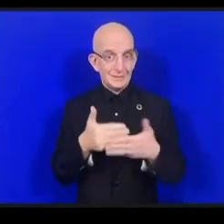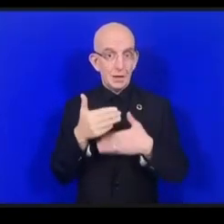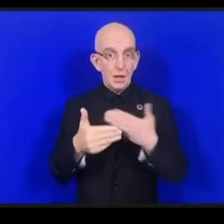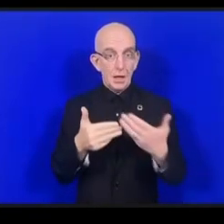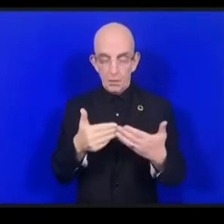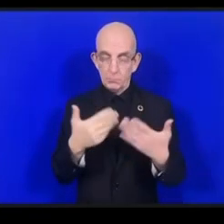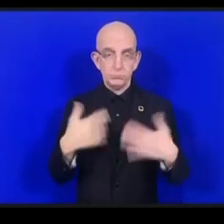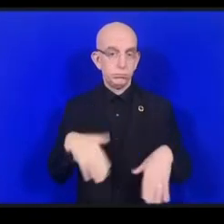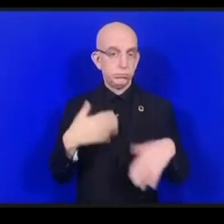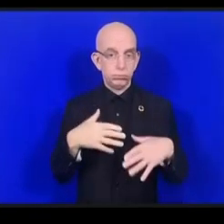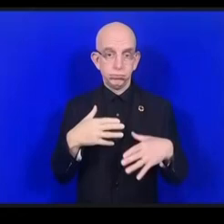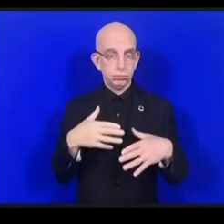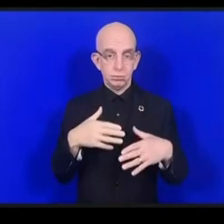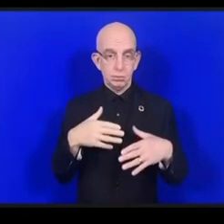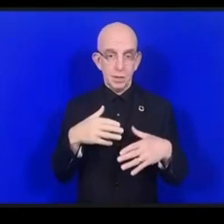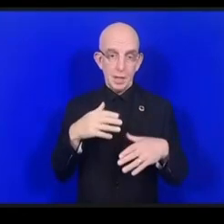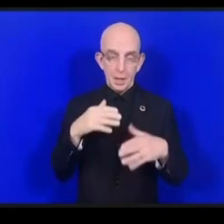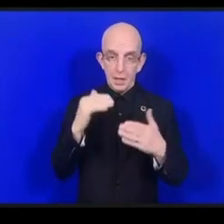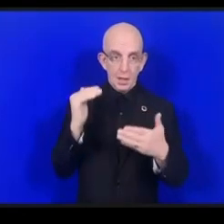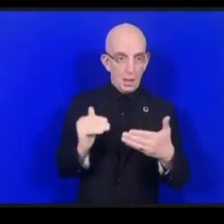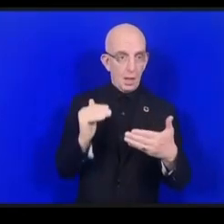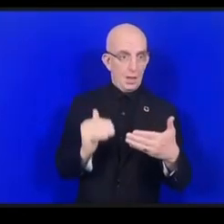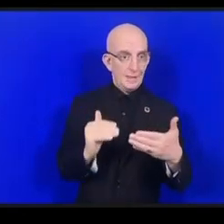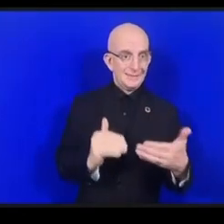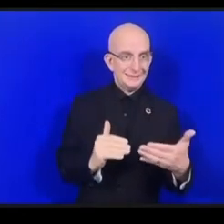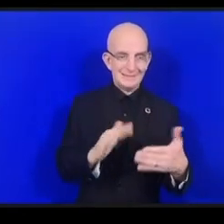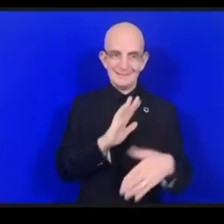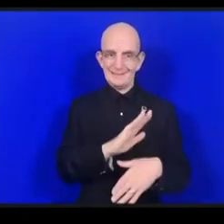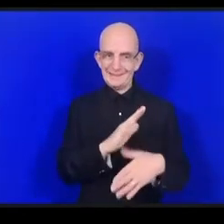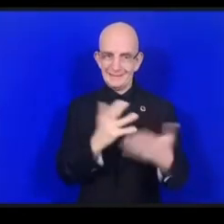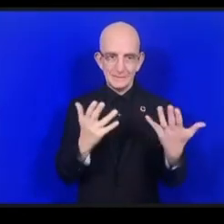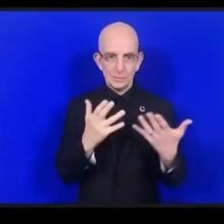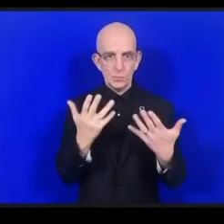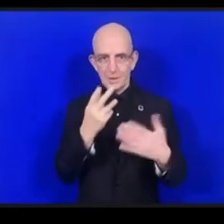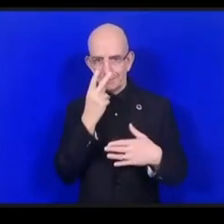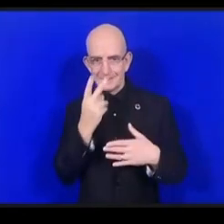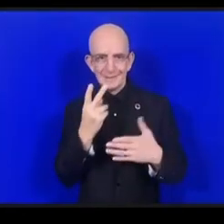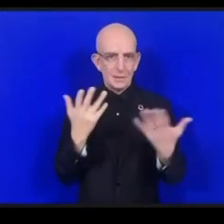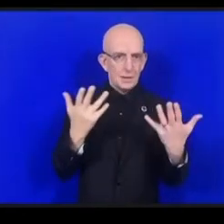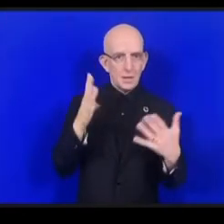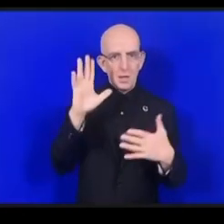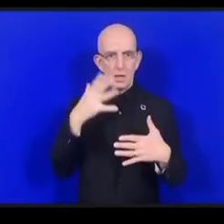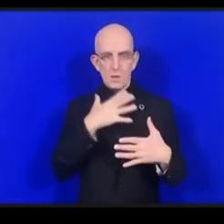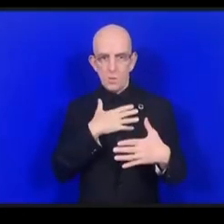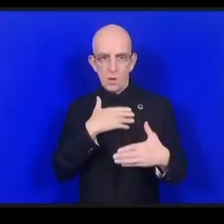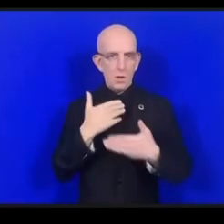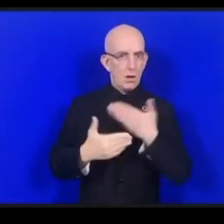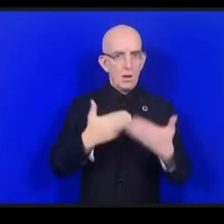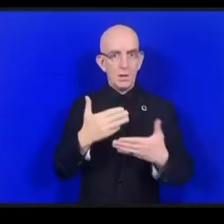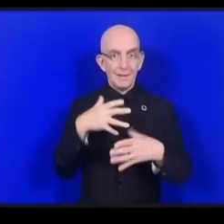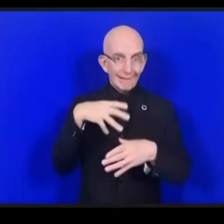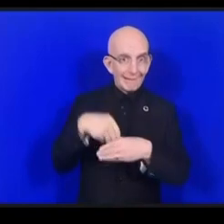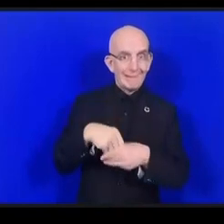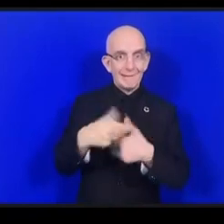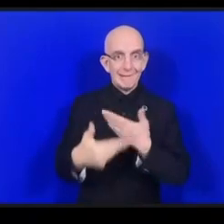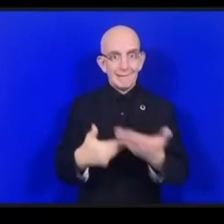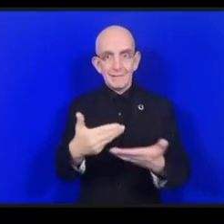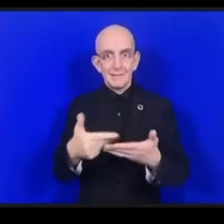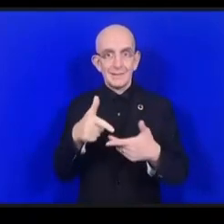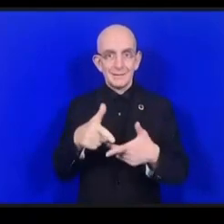التكنولوجيا ولكن نحن أيضا لدينا